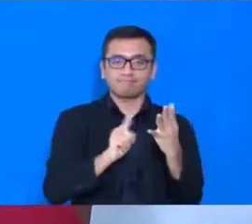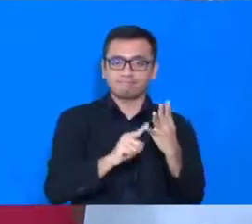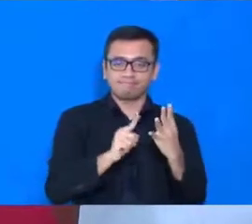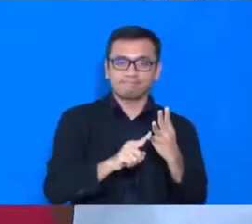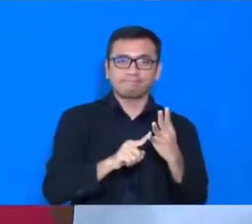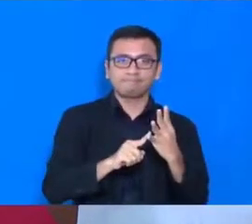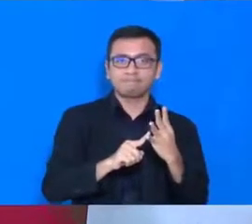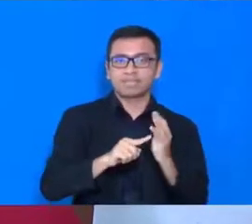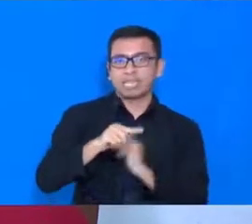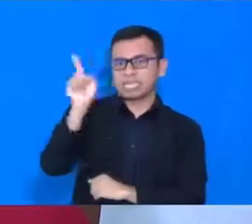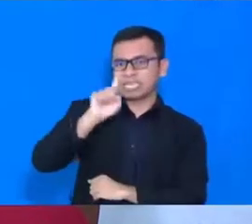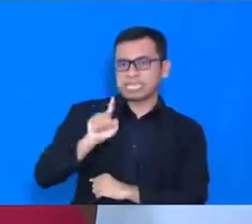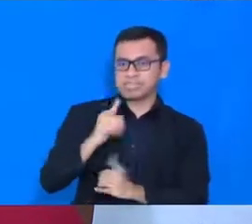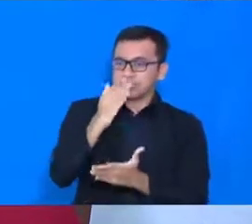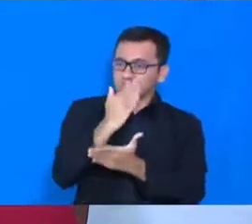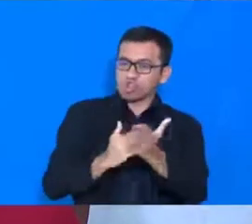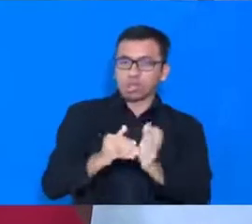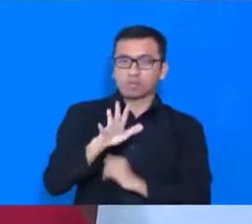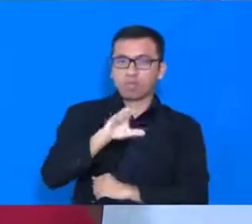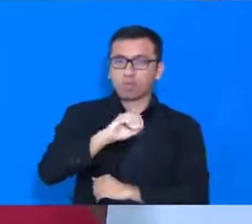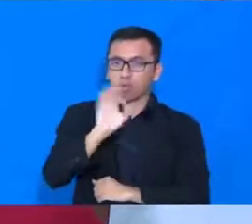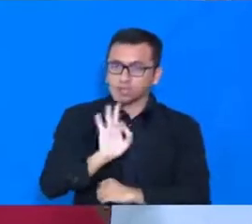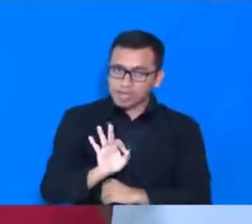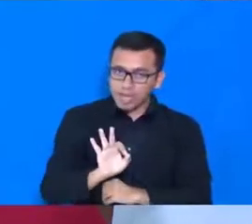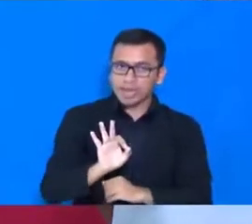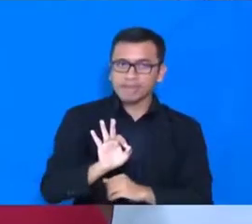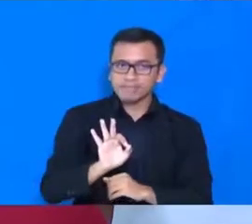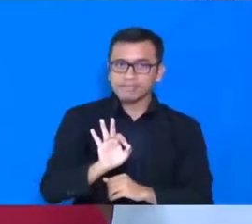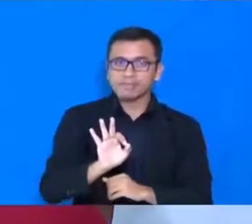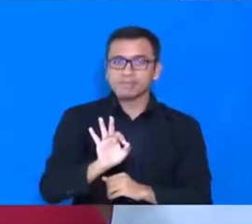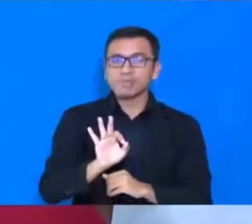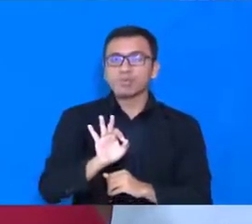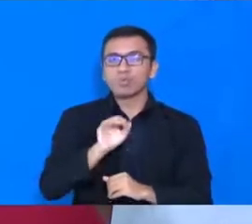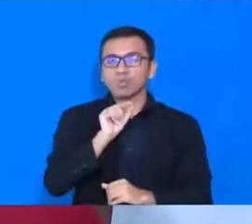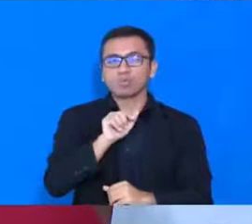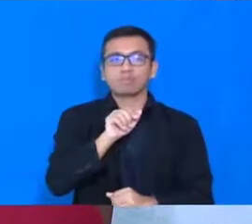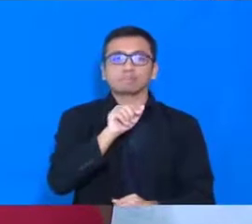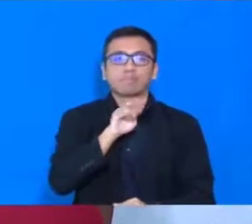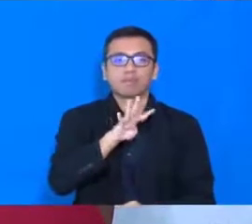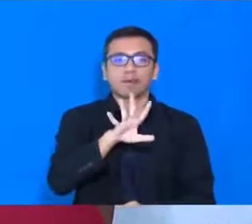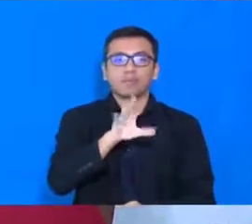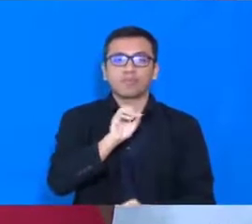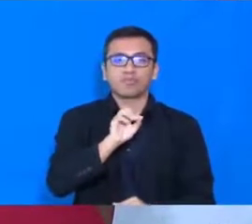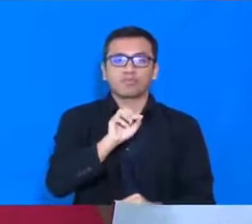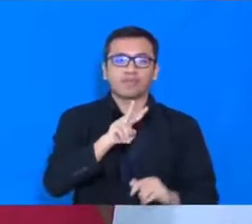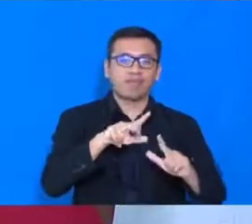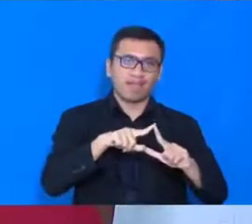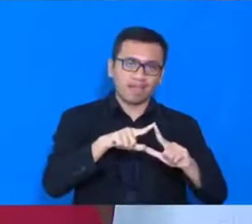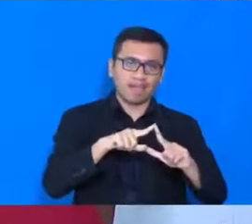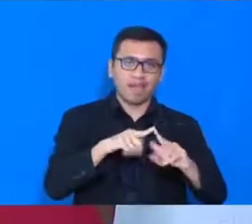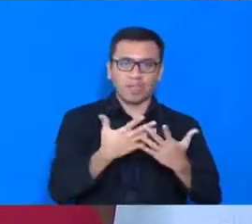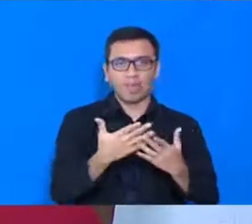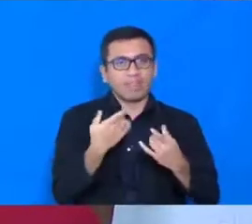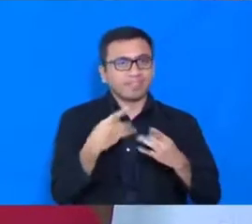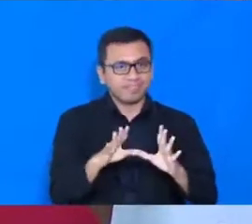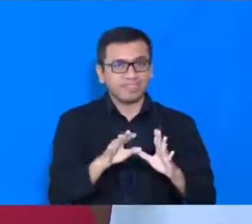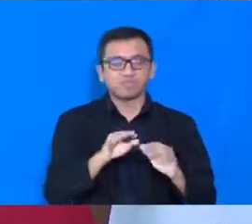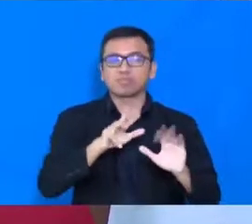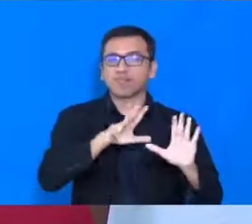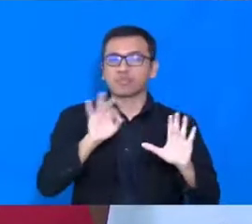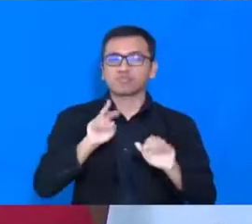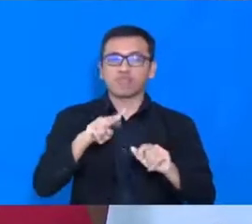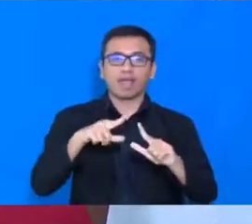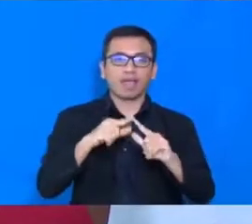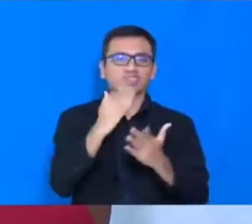untuk pelanggar listrik, 450-900 VA, kemudian juga, subsidi bunga, untuk